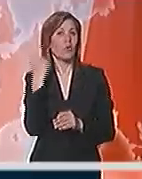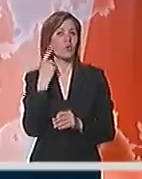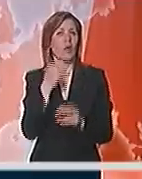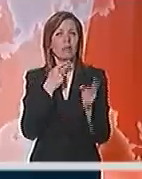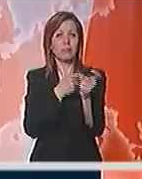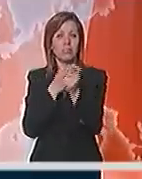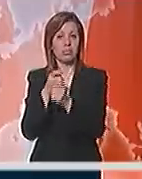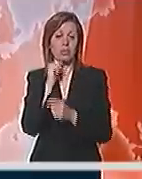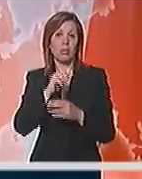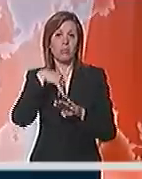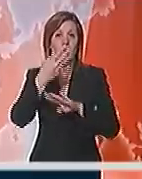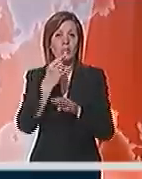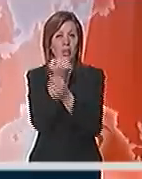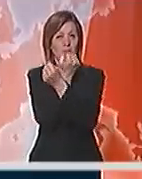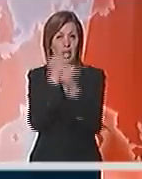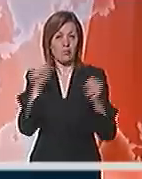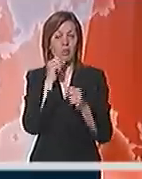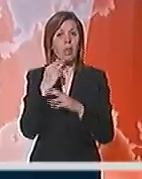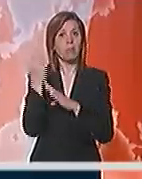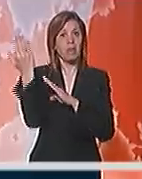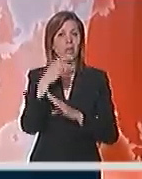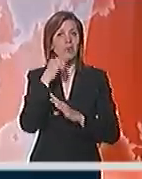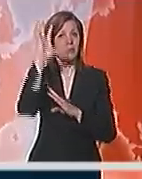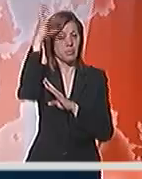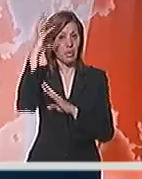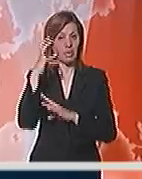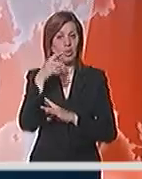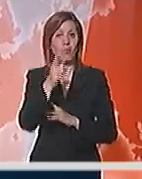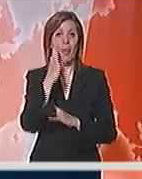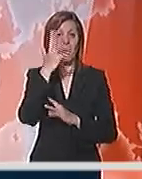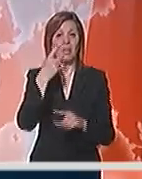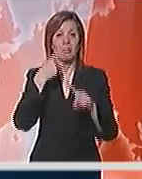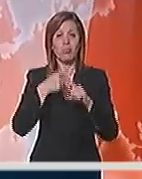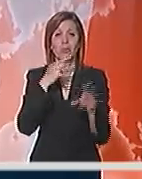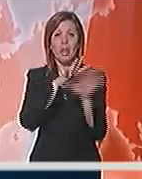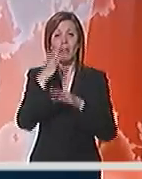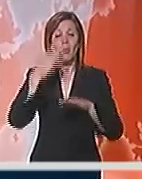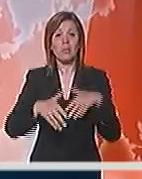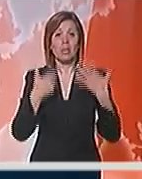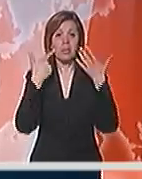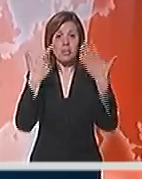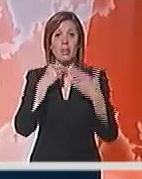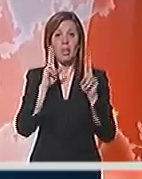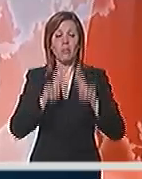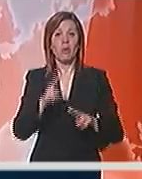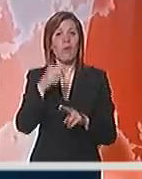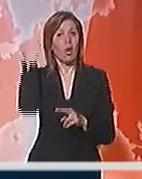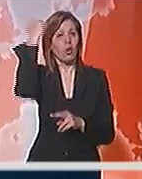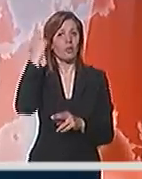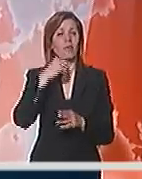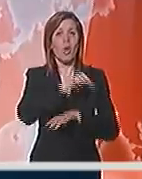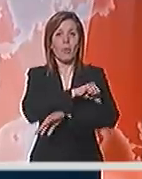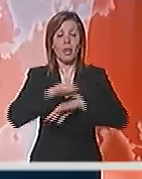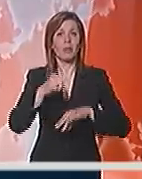Rafali, a zatim i detonacija iz pravca repetitora. Ovo je peti napad u poslednjih nedelju dana na imovinu ovog kosovskog